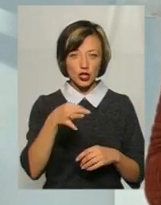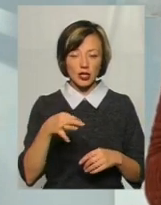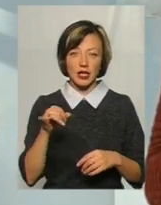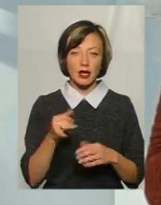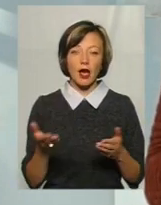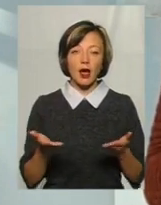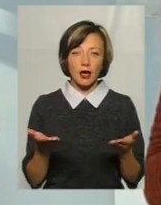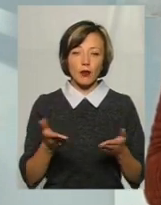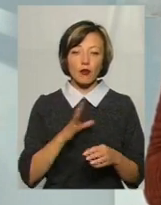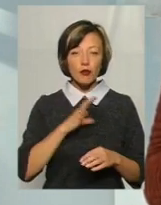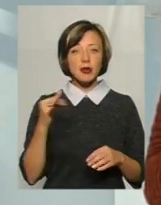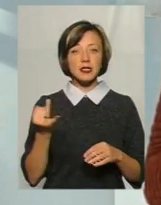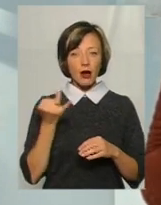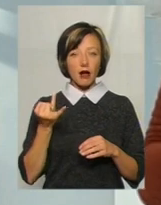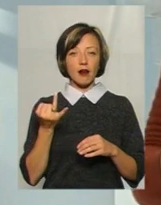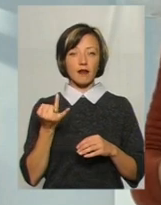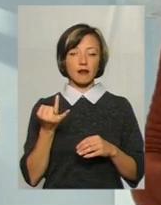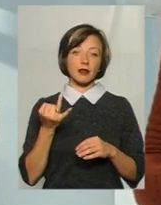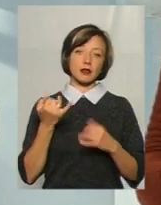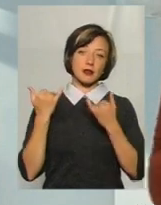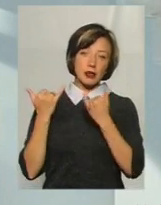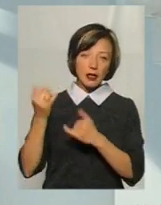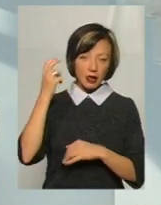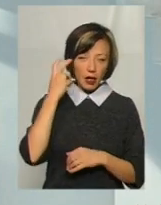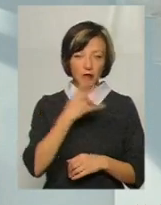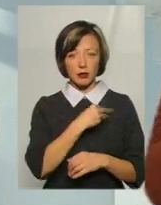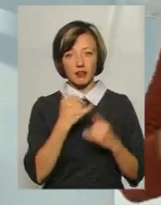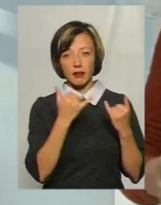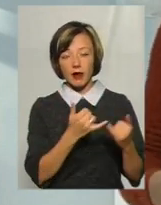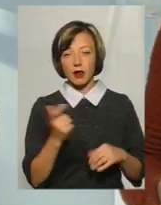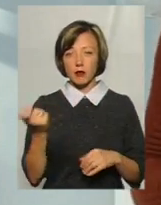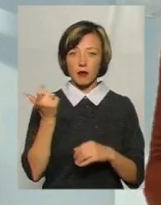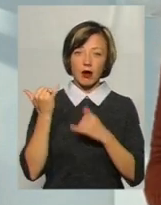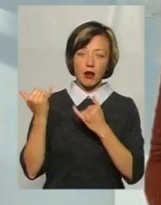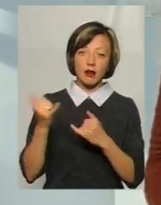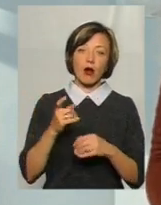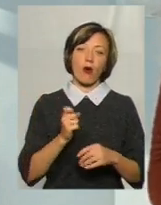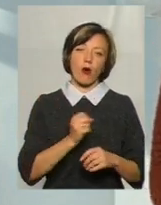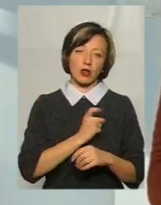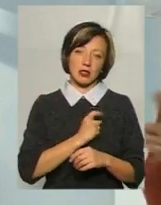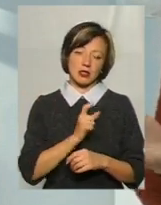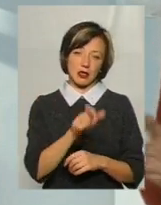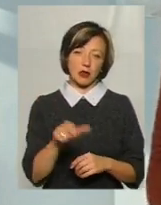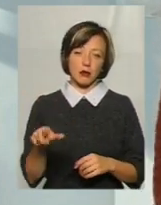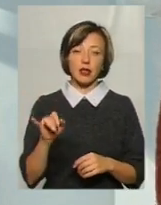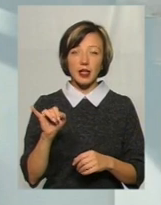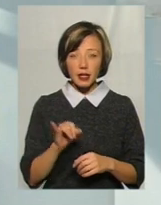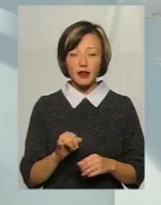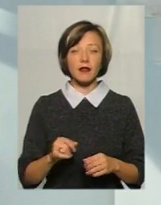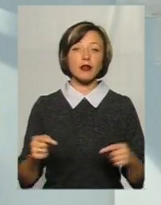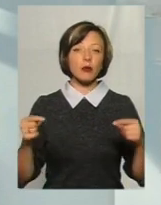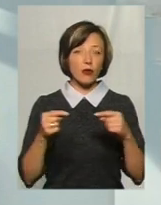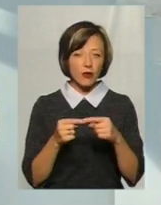який був би цікавий киянам, львів'янам, гарків'янам, одеситам. І, відповідно,